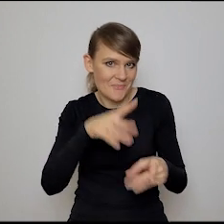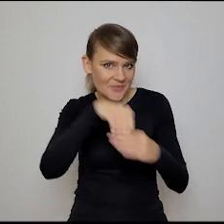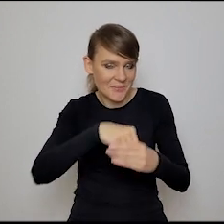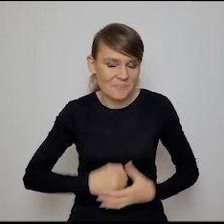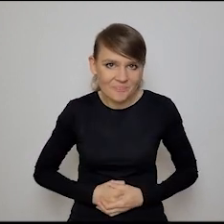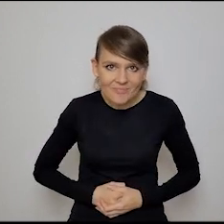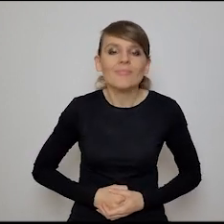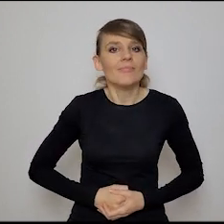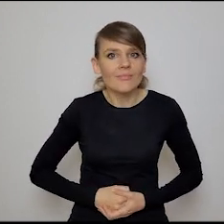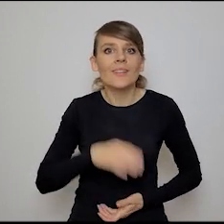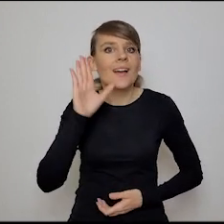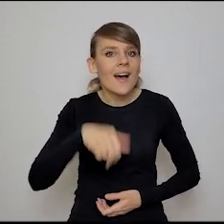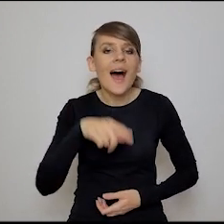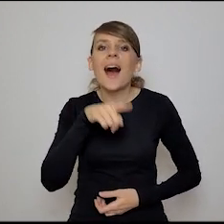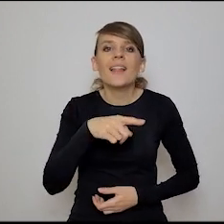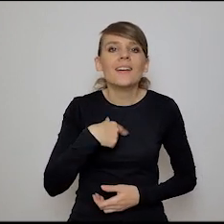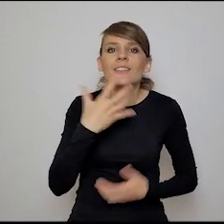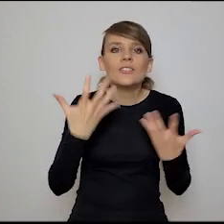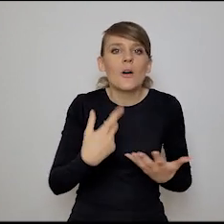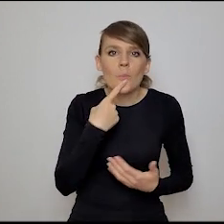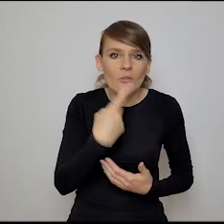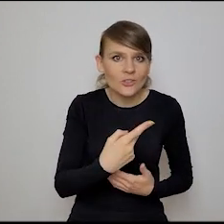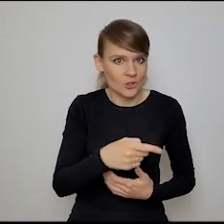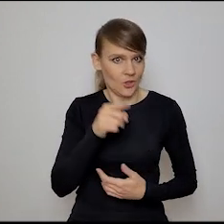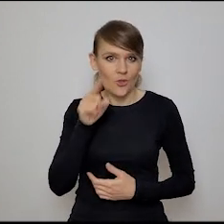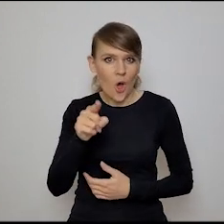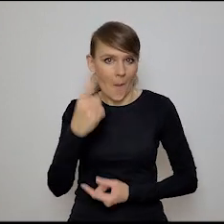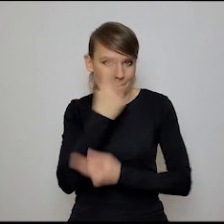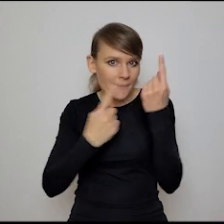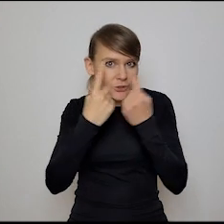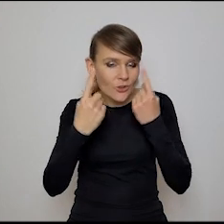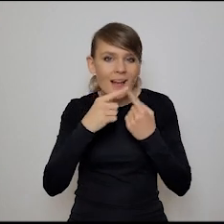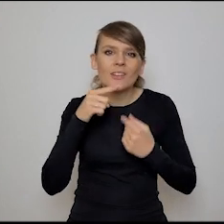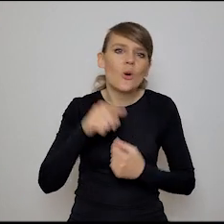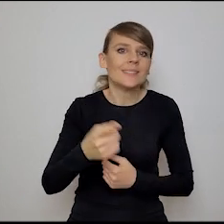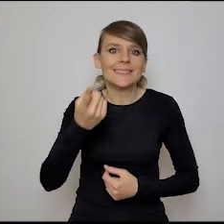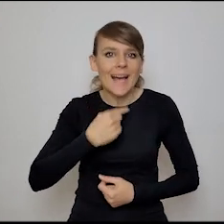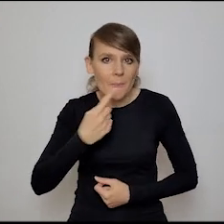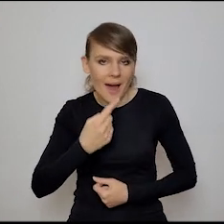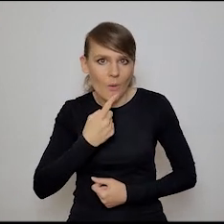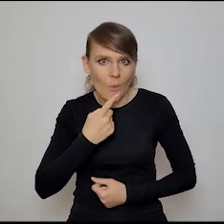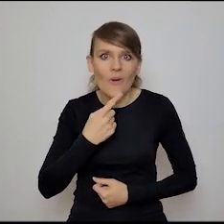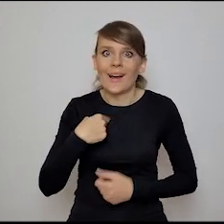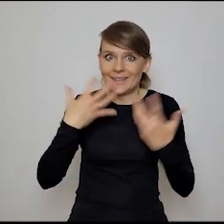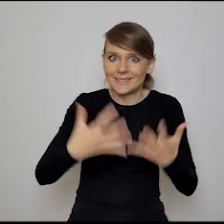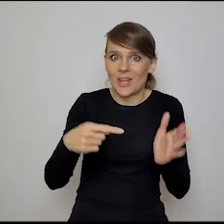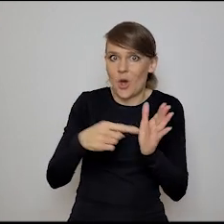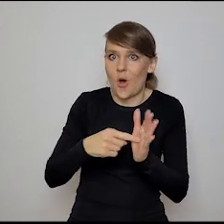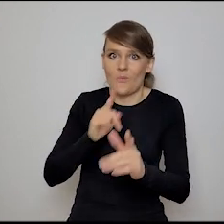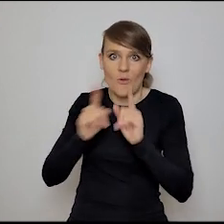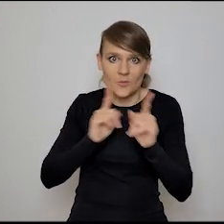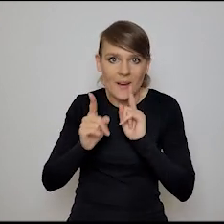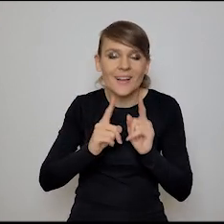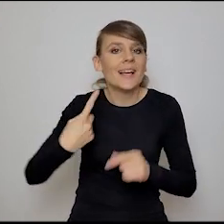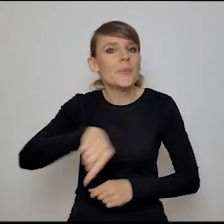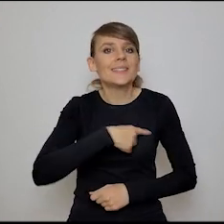do czego zmierzam, że to jest coś, co wydaje mi się za mało i właśnie chciałem, żeby o tym nasza rozmowa była, że za